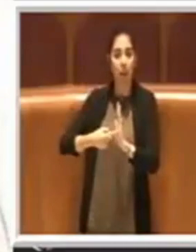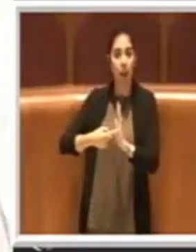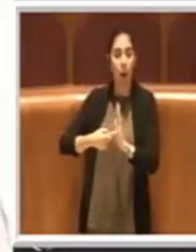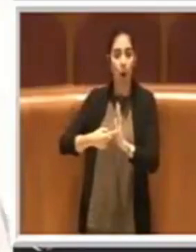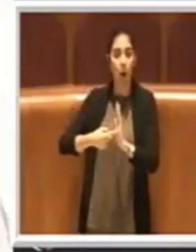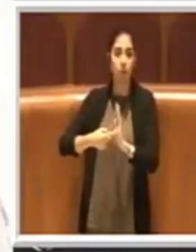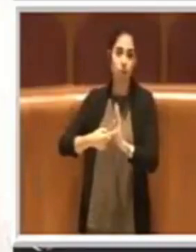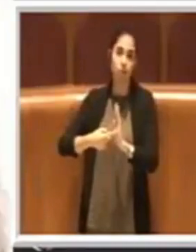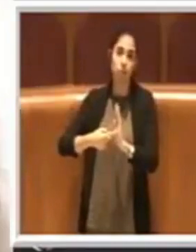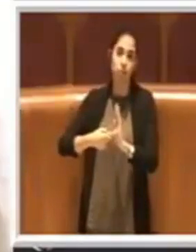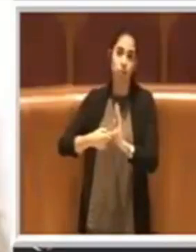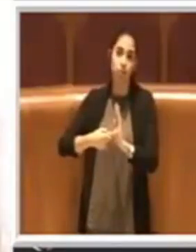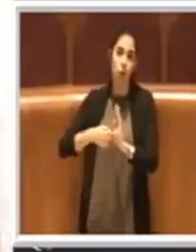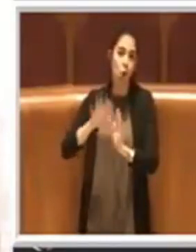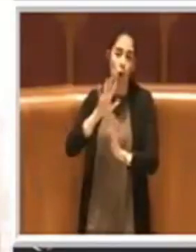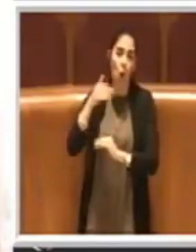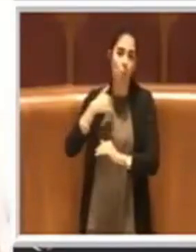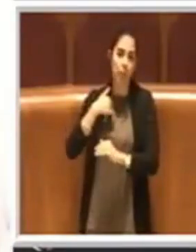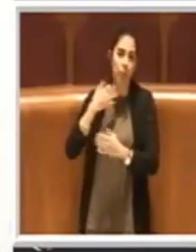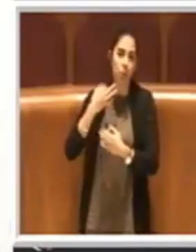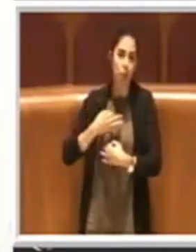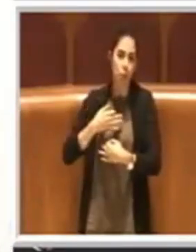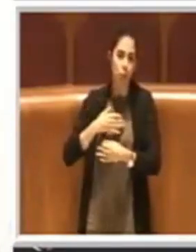concepibile.